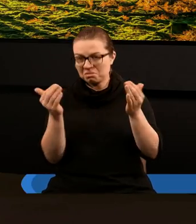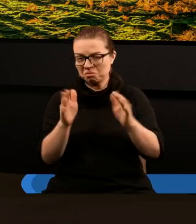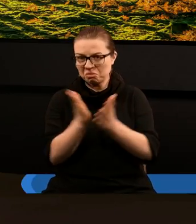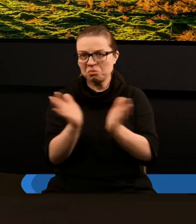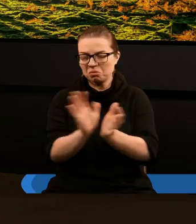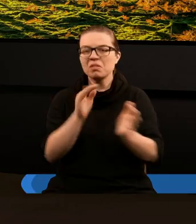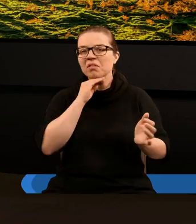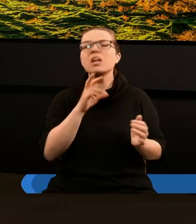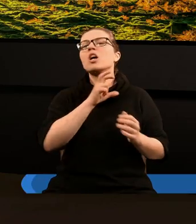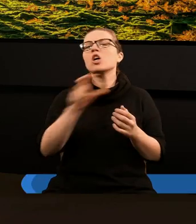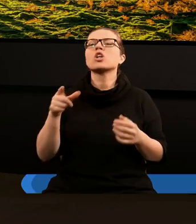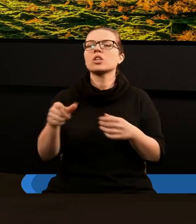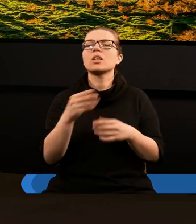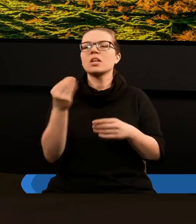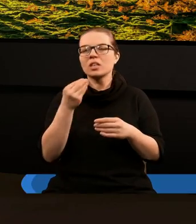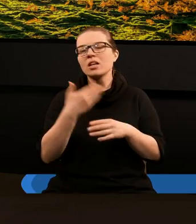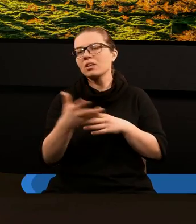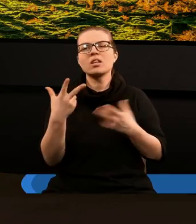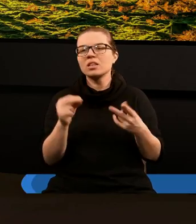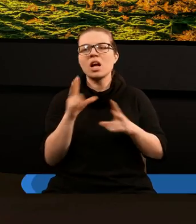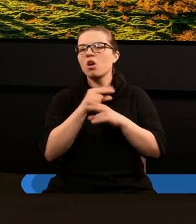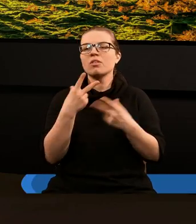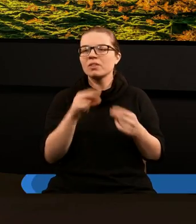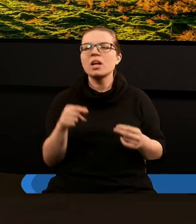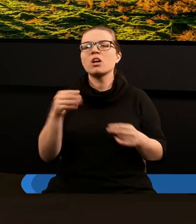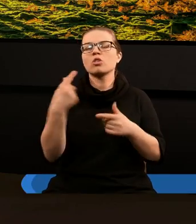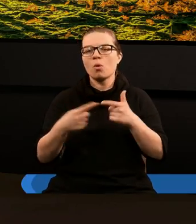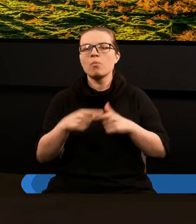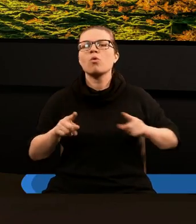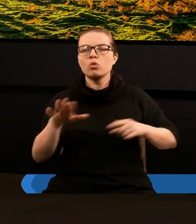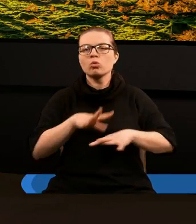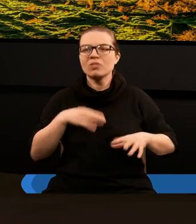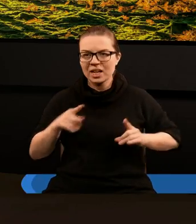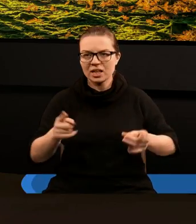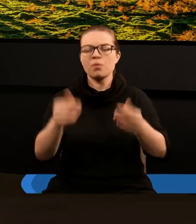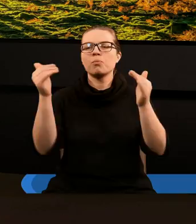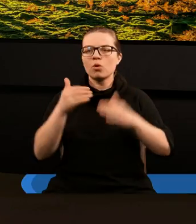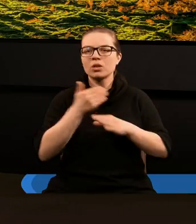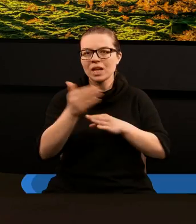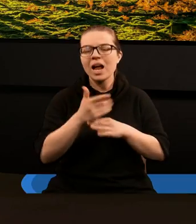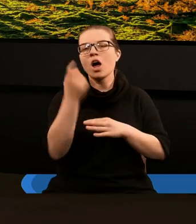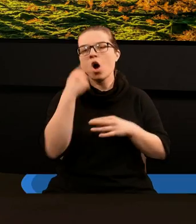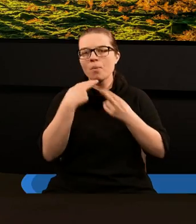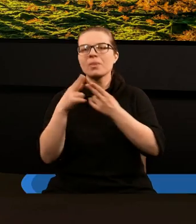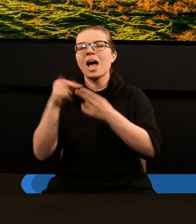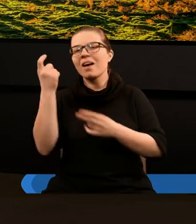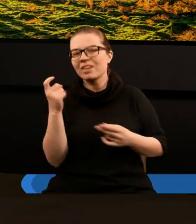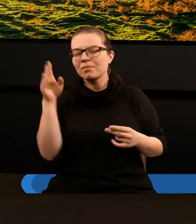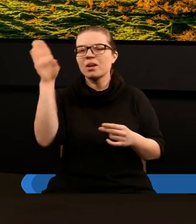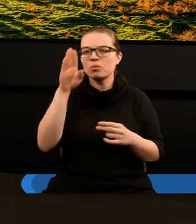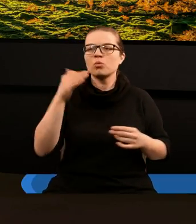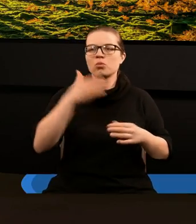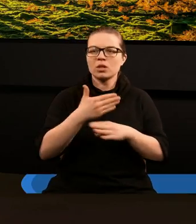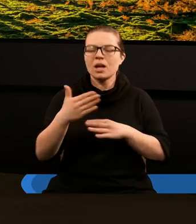grupy jest już zamknięty? Oczywiście nie. Dopóki Duch Święty działa, możemy odpowiadać na wezwanie Boże i możemy